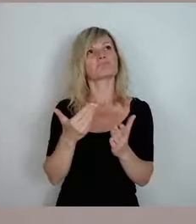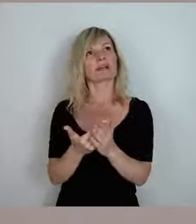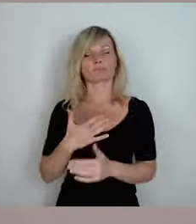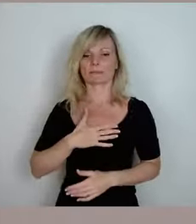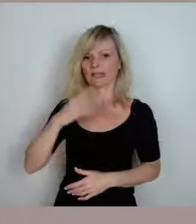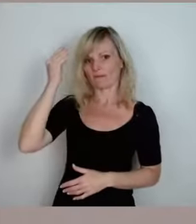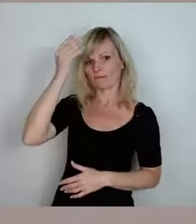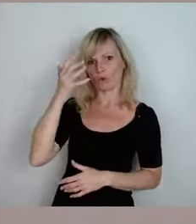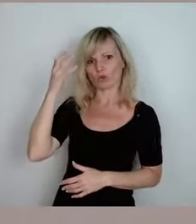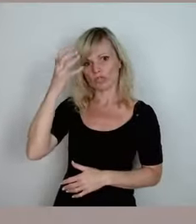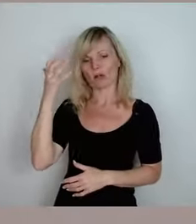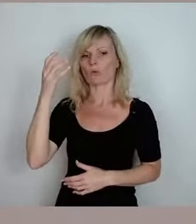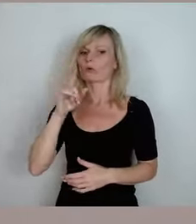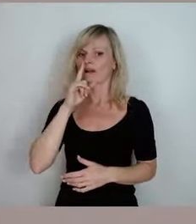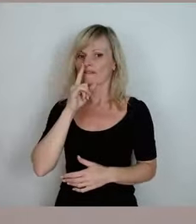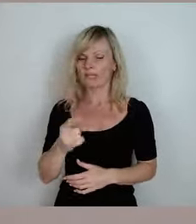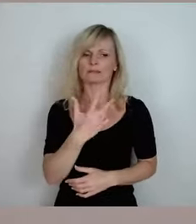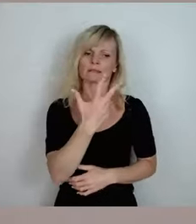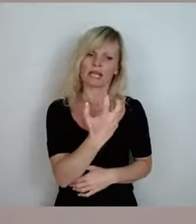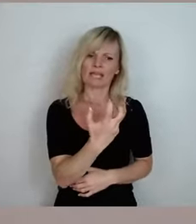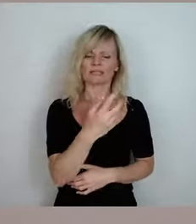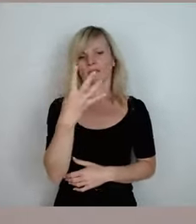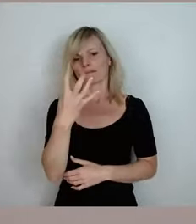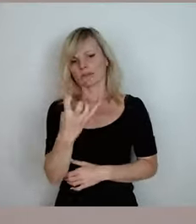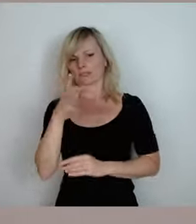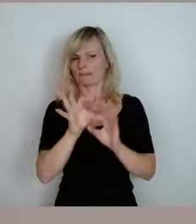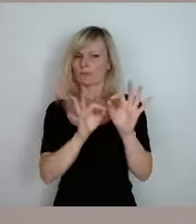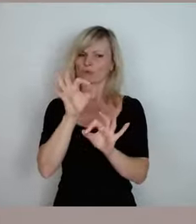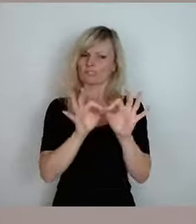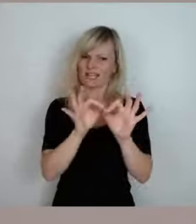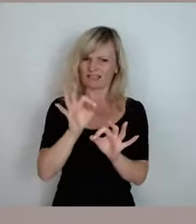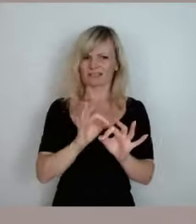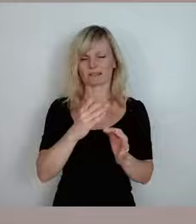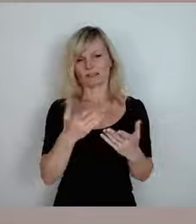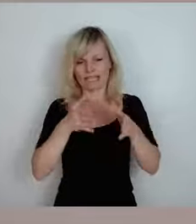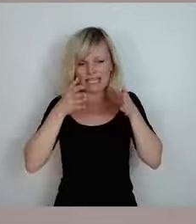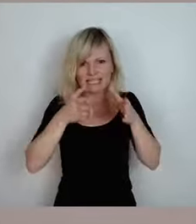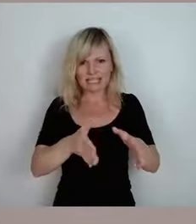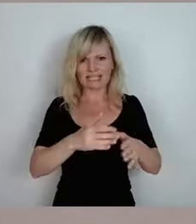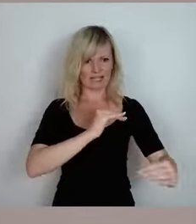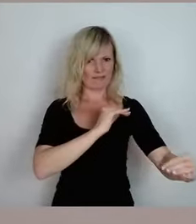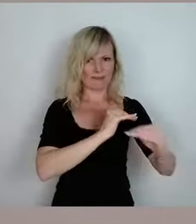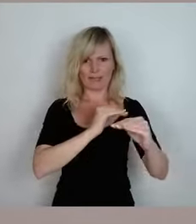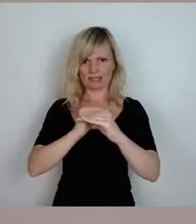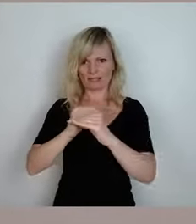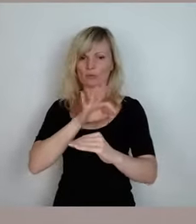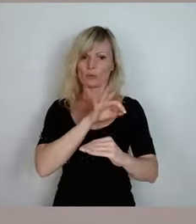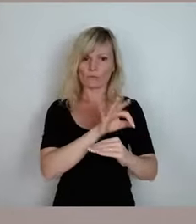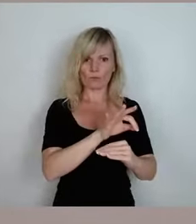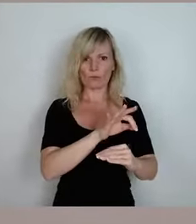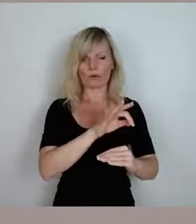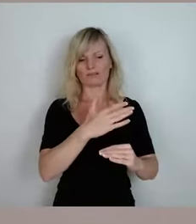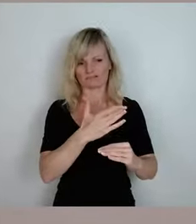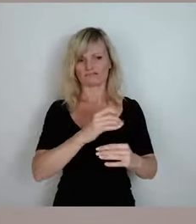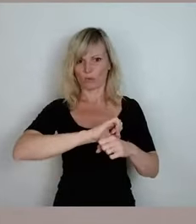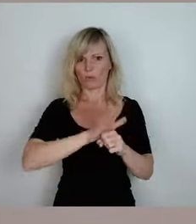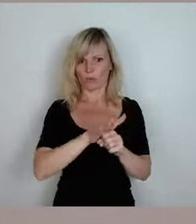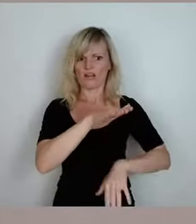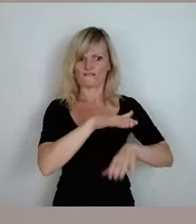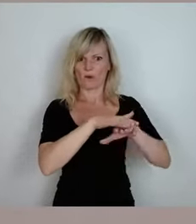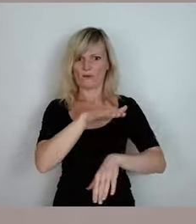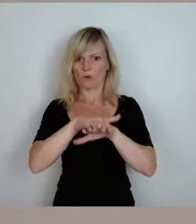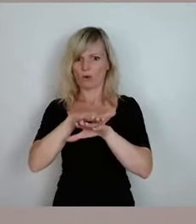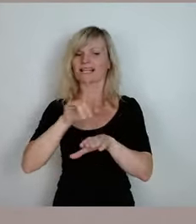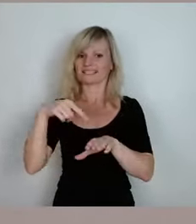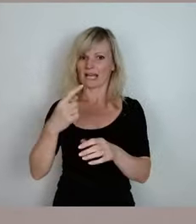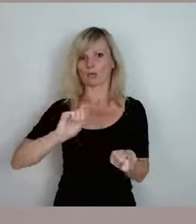wenn man 30, 40 Prozent der Intensivbetten für Corona gefüllt hat, dann muss man auf dieses Instrument